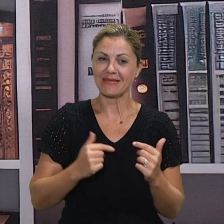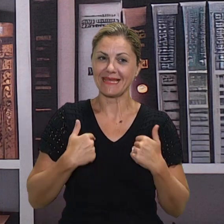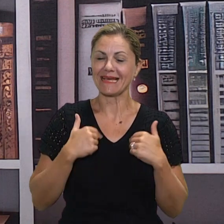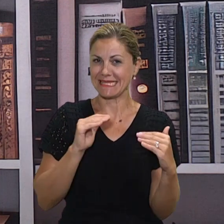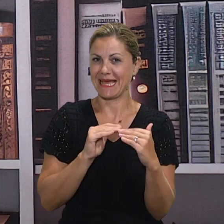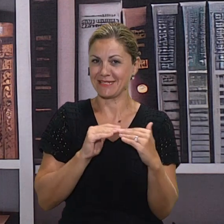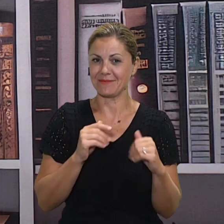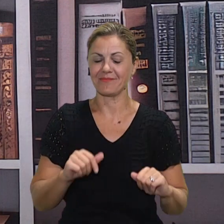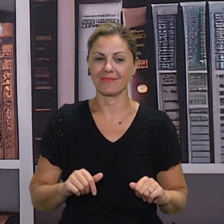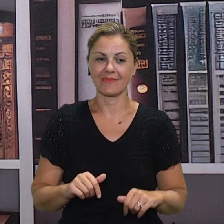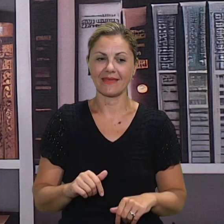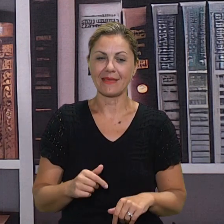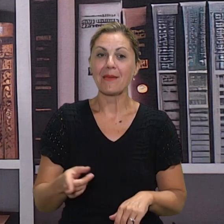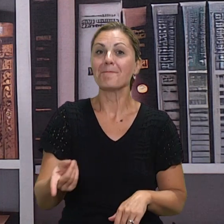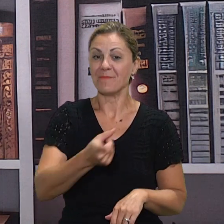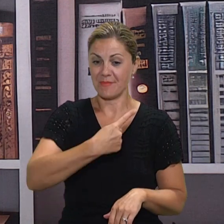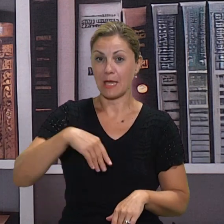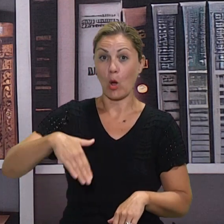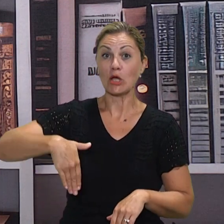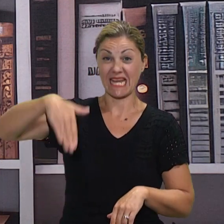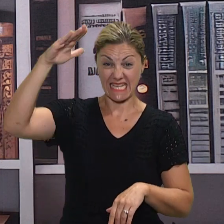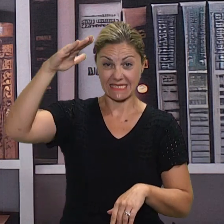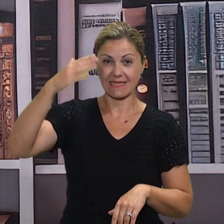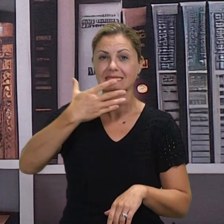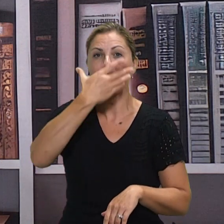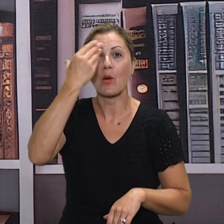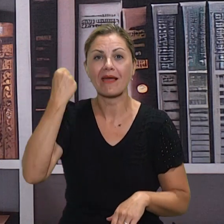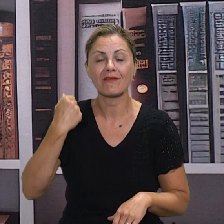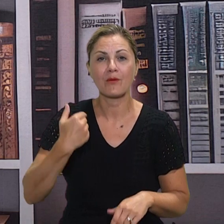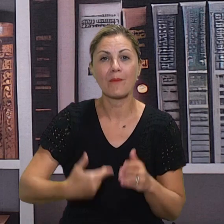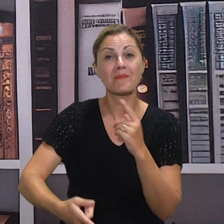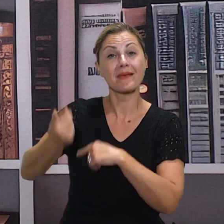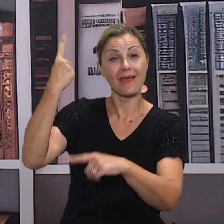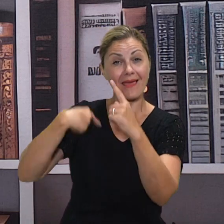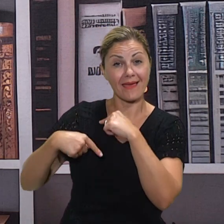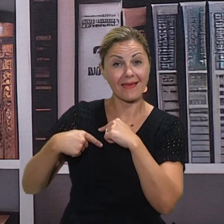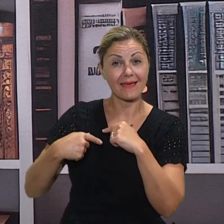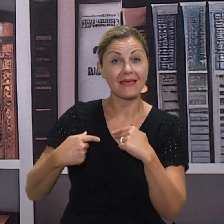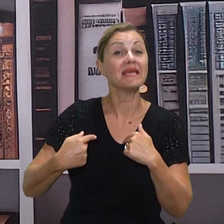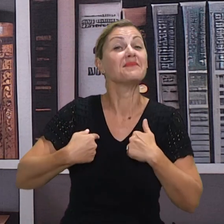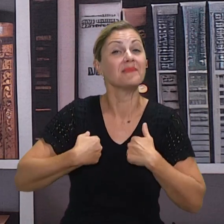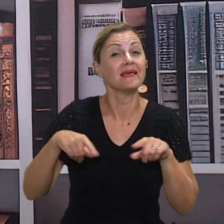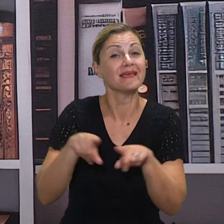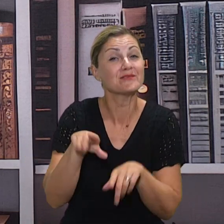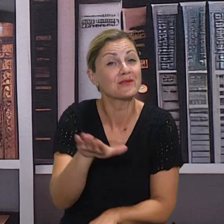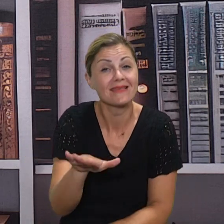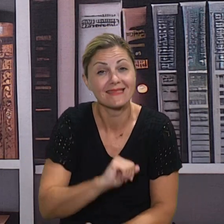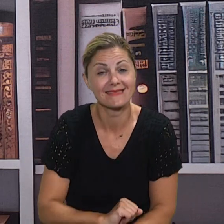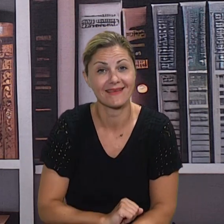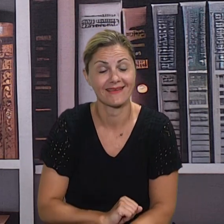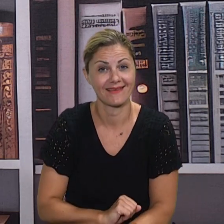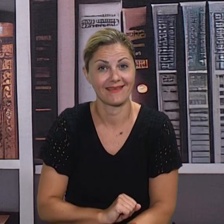djeca, da smo i mi prolazili kroz neke stvari i često možda roditeljima tajili neke stvari upravo zbog toga što smo se bojali